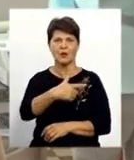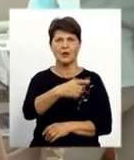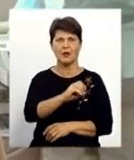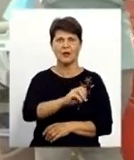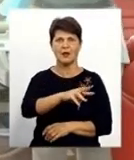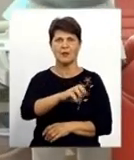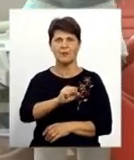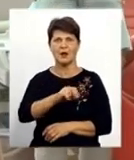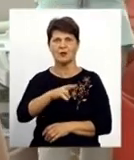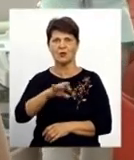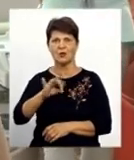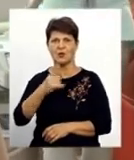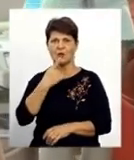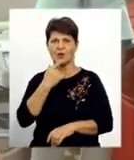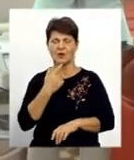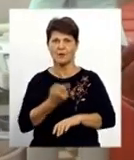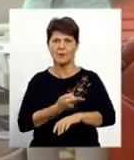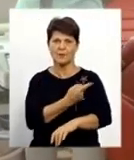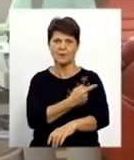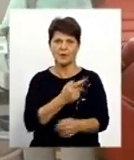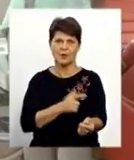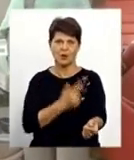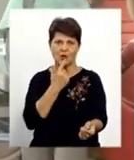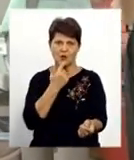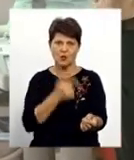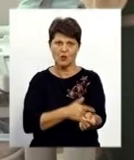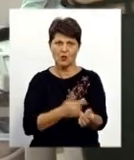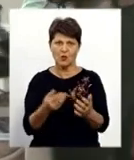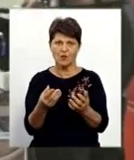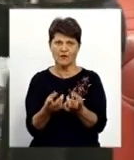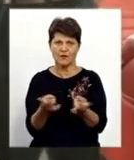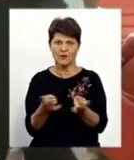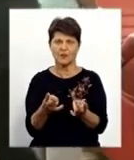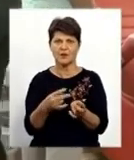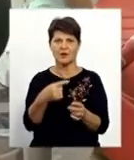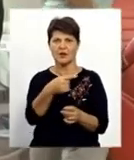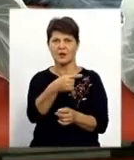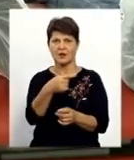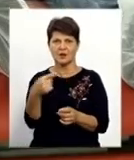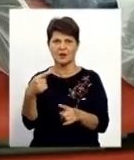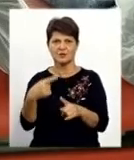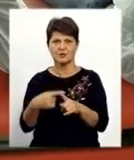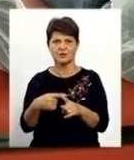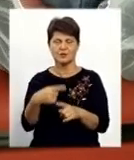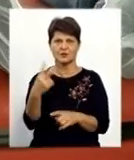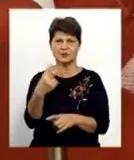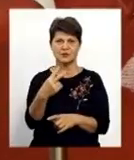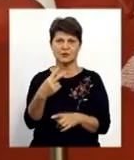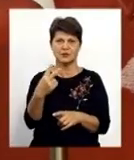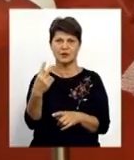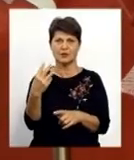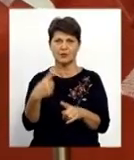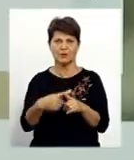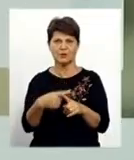лікарні імені Пирогова, лікарня швидкої допомоги. Ми потребуємо резус плюс, перша резус мінус, друга плюс, третя плюс.